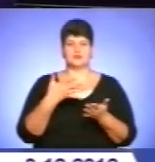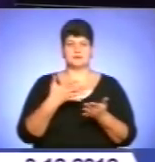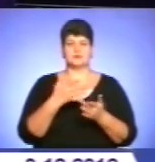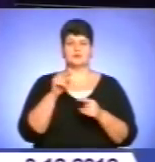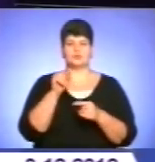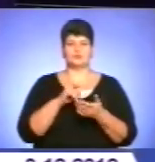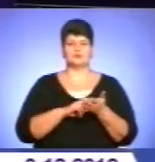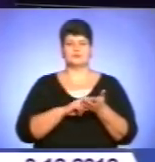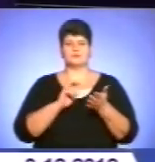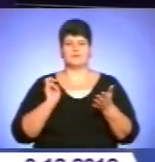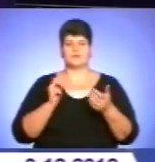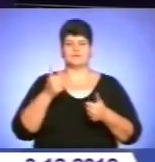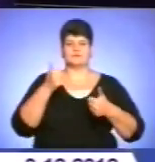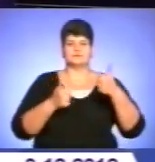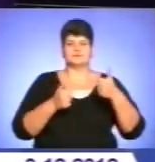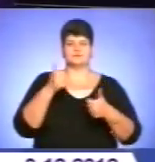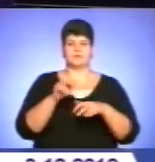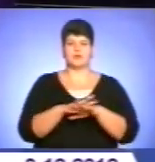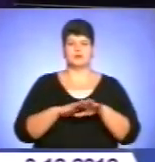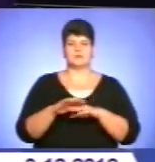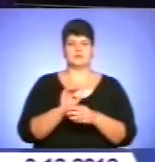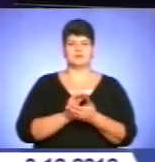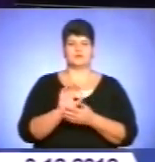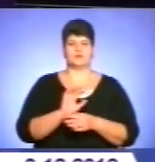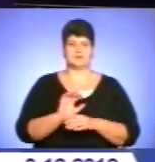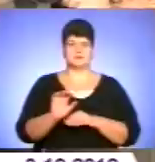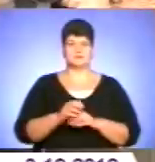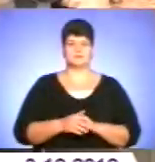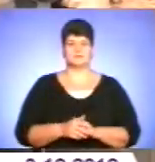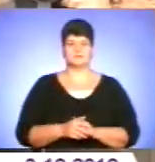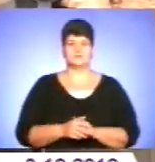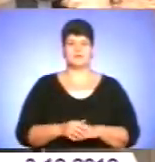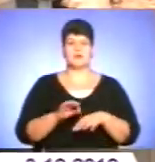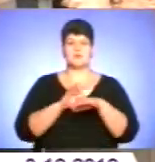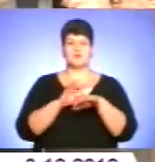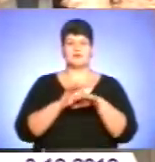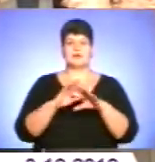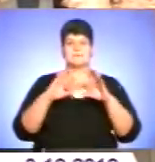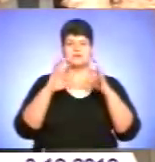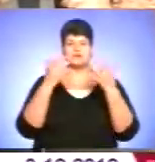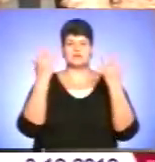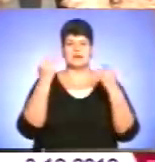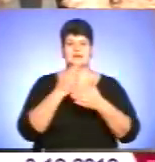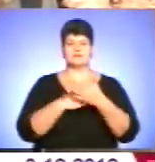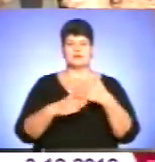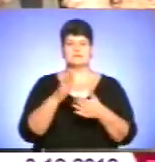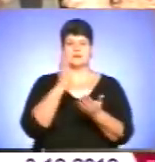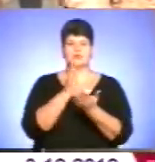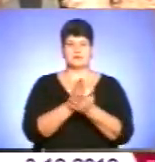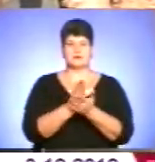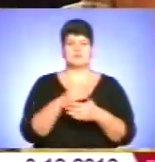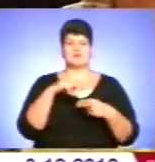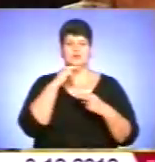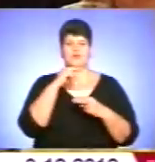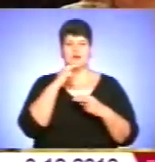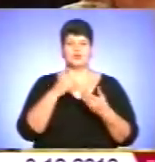поступаються у конкуренції масовому виробництву. Проведення Міжнародного дня інвалідів спрямоване на привернення